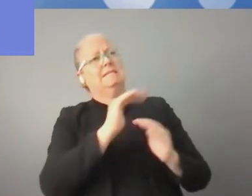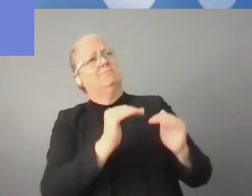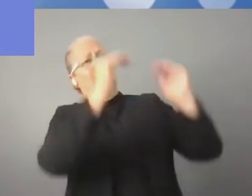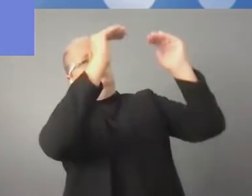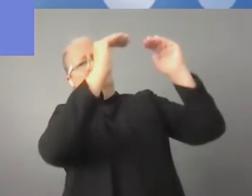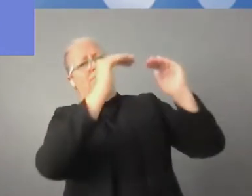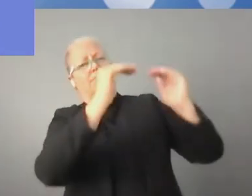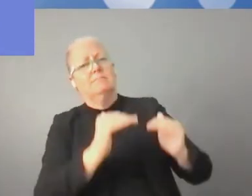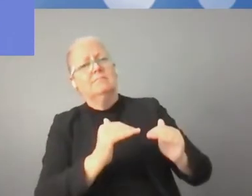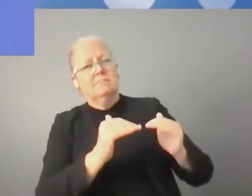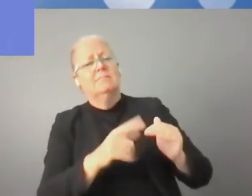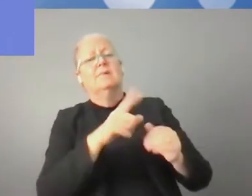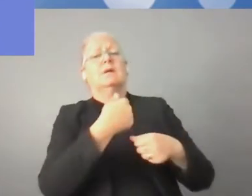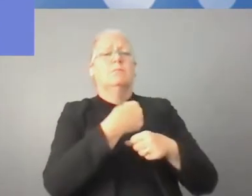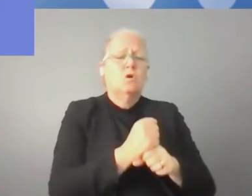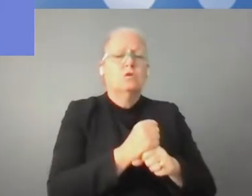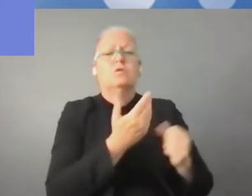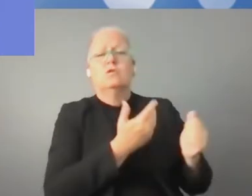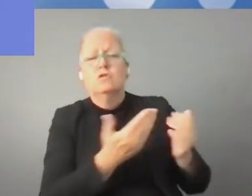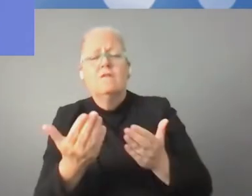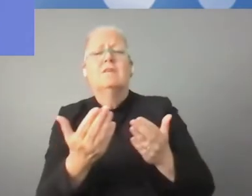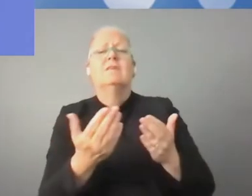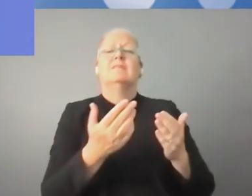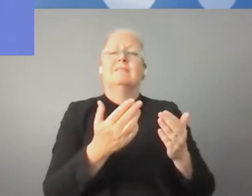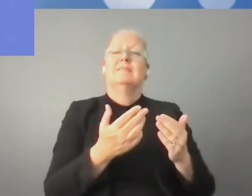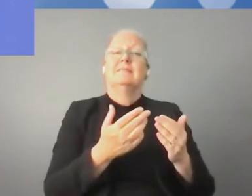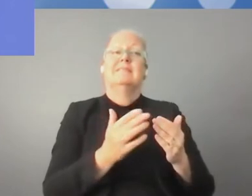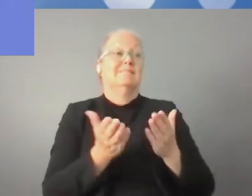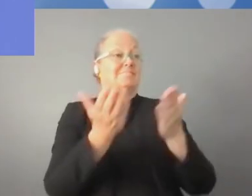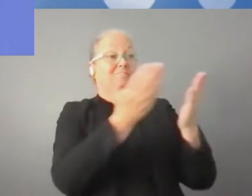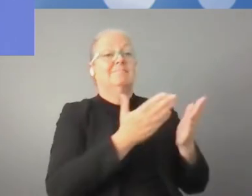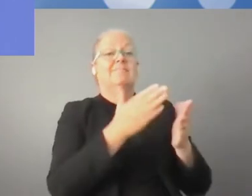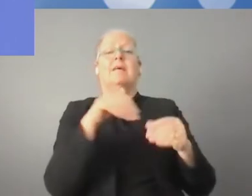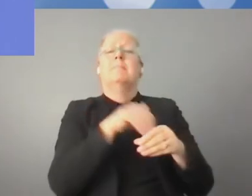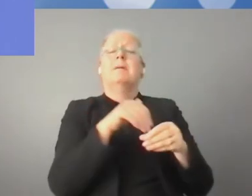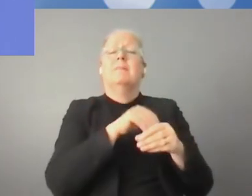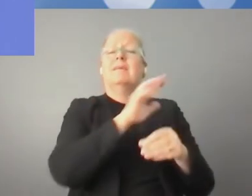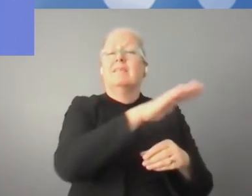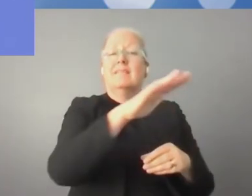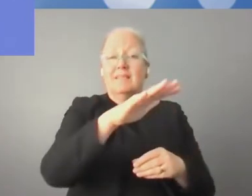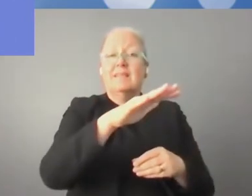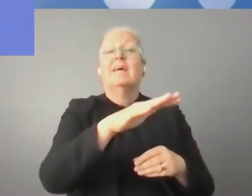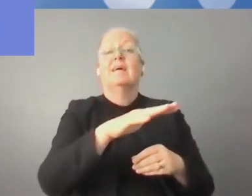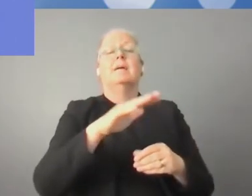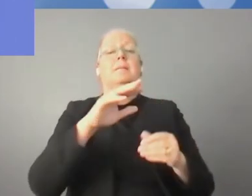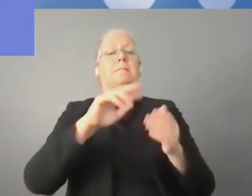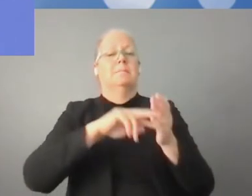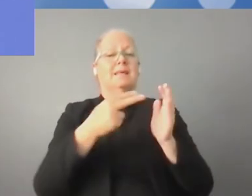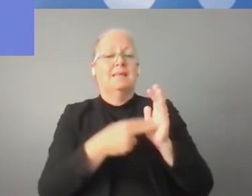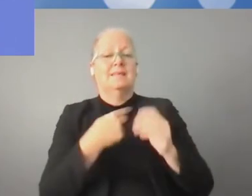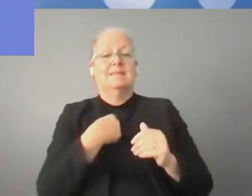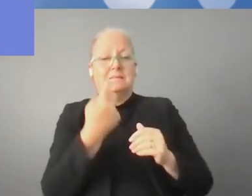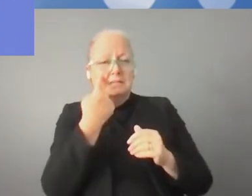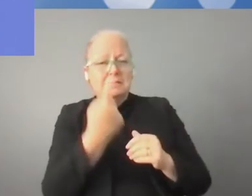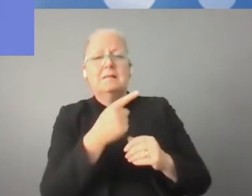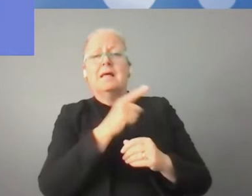na tym też powinniśmy się skupić. Powinniśmy dbać o to, aby w państwach członkowskich to